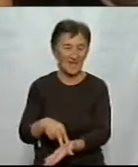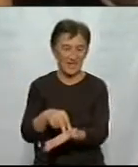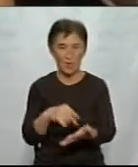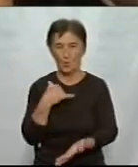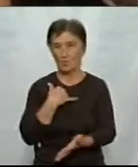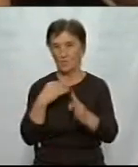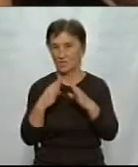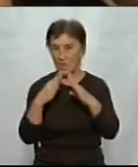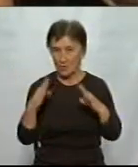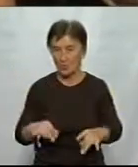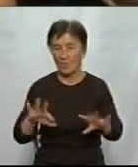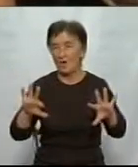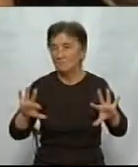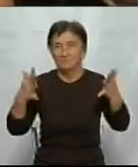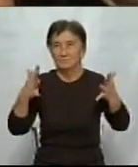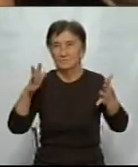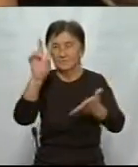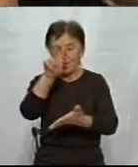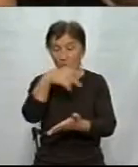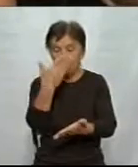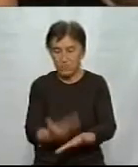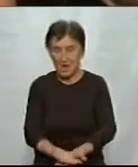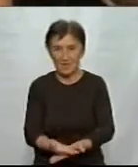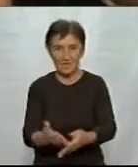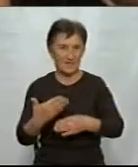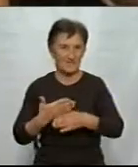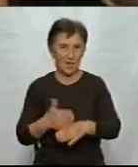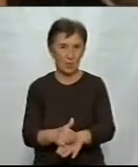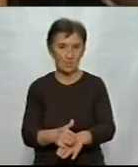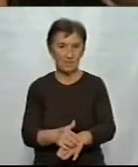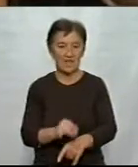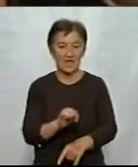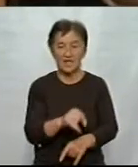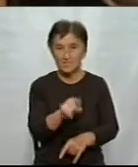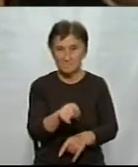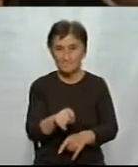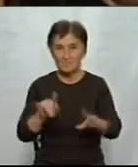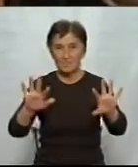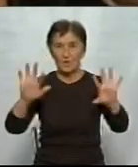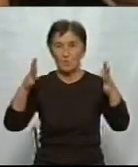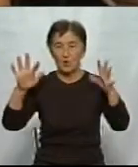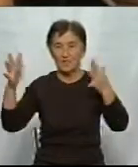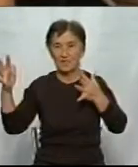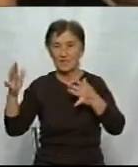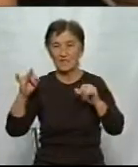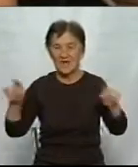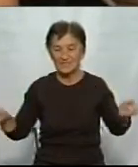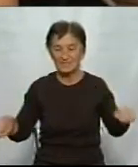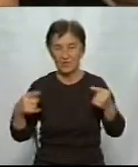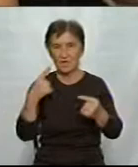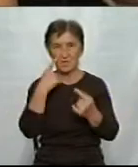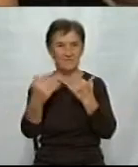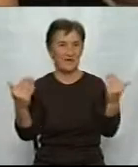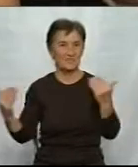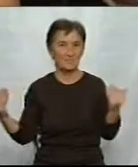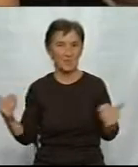і випадково впала. Впала і розкололася на дві голови. І ось саме ця подія надихнула мене на створення цієї виставки. Я подумала, що це